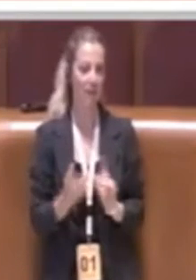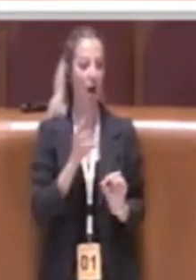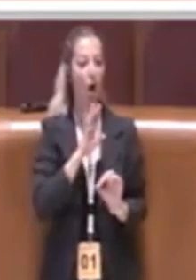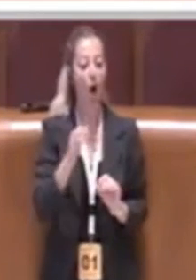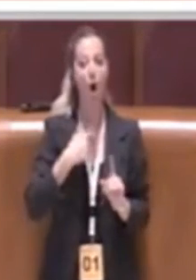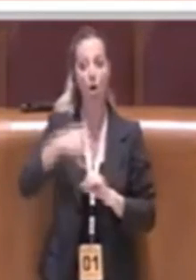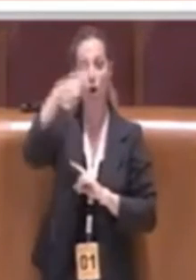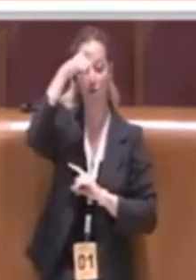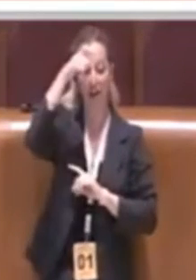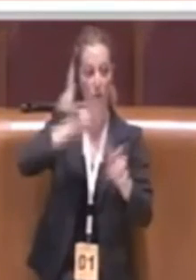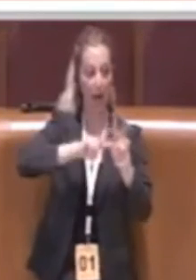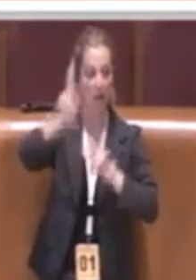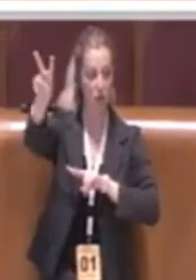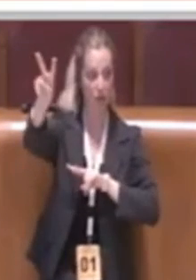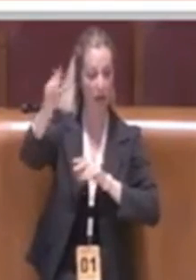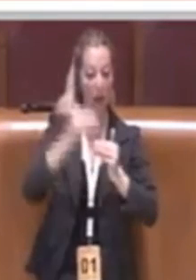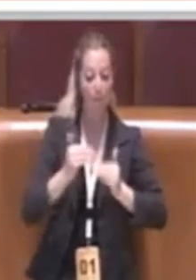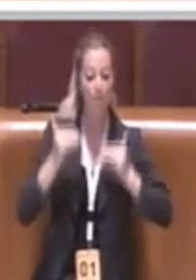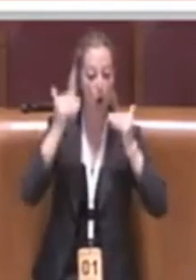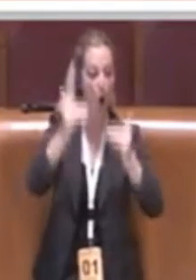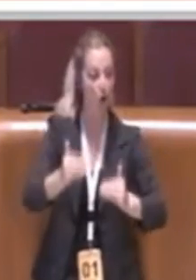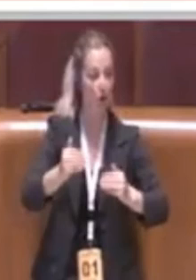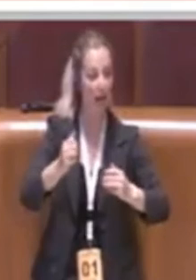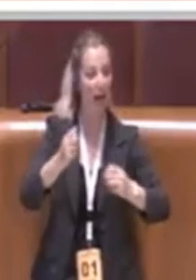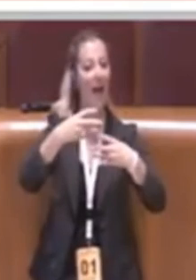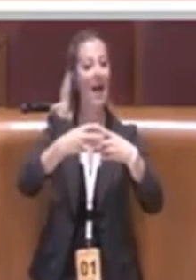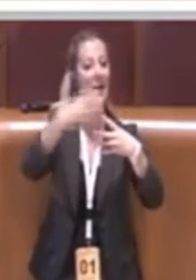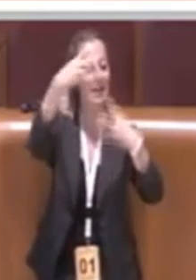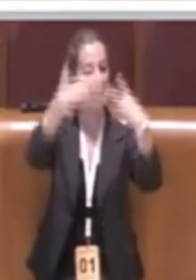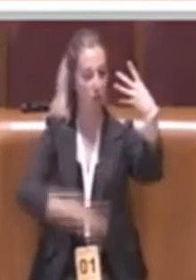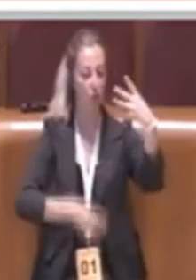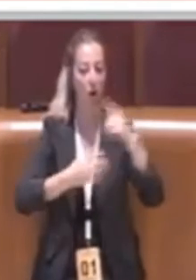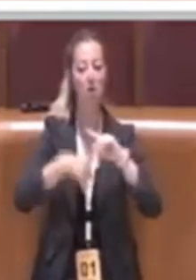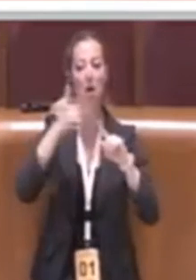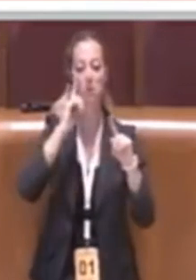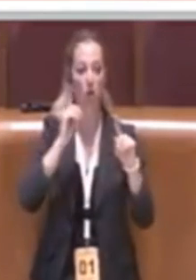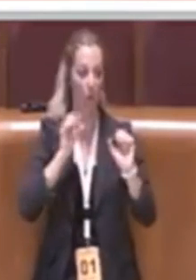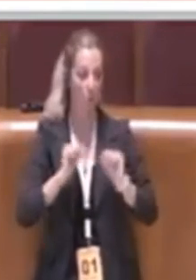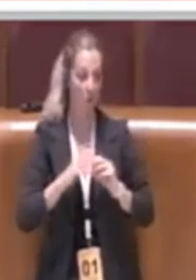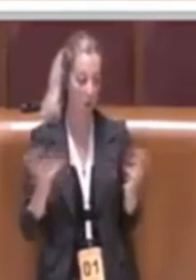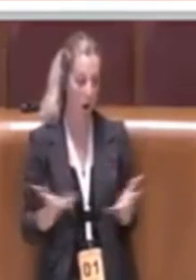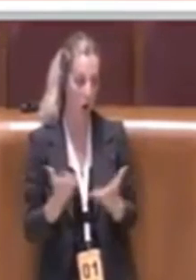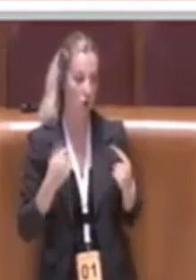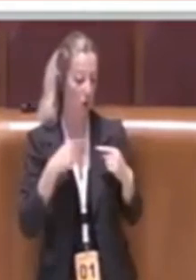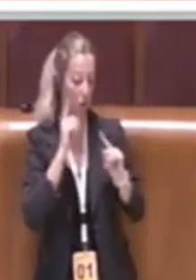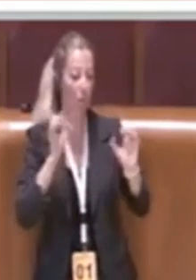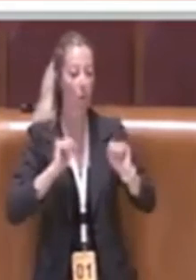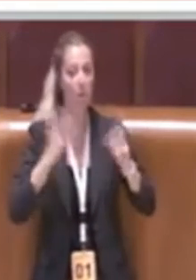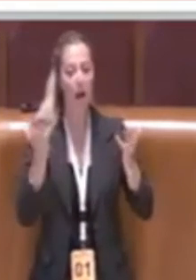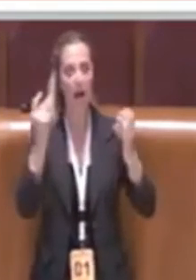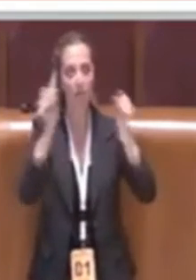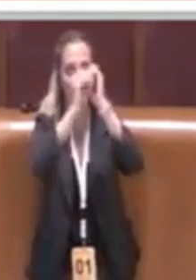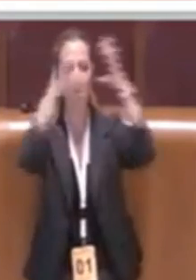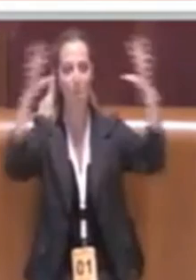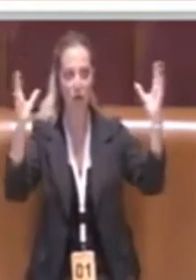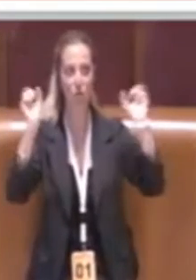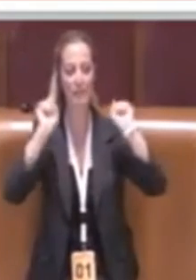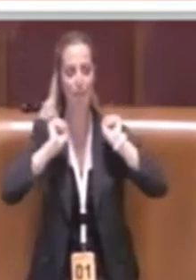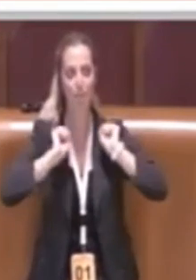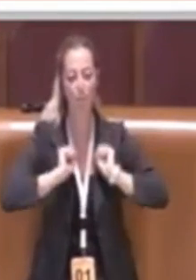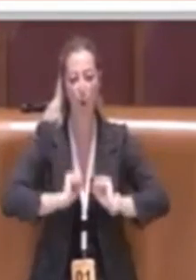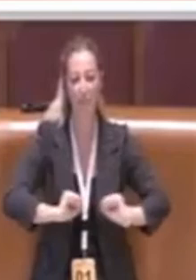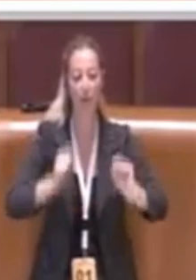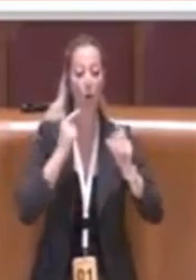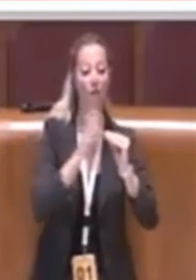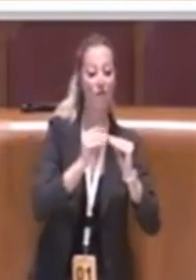Governo nazionale proroga le graduatorie, e non dico che si possa fare qualche cosa, ma si possa immaginare, solo immaginare, non